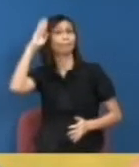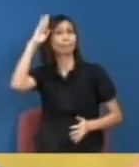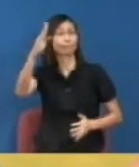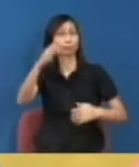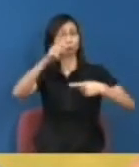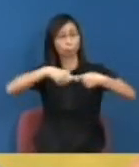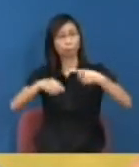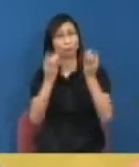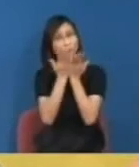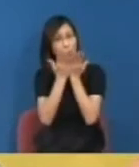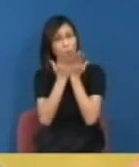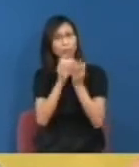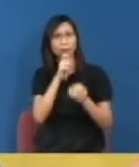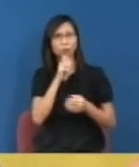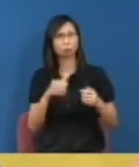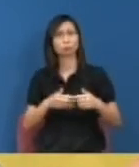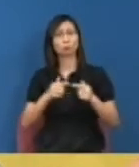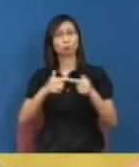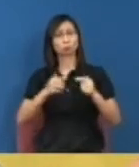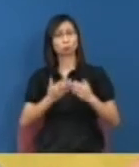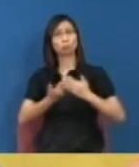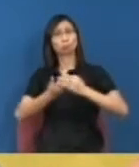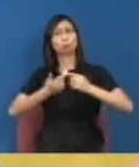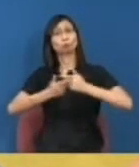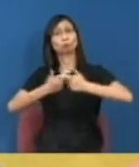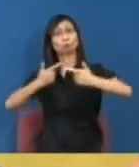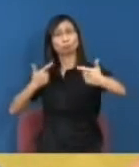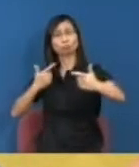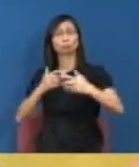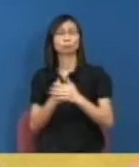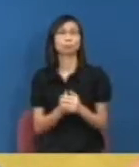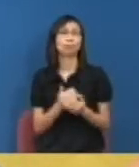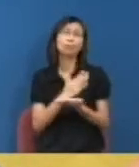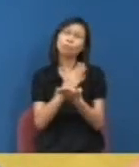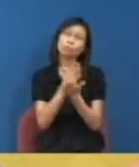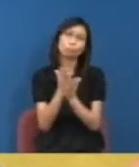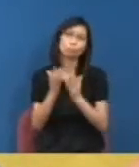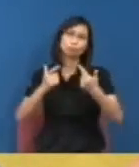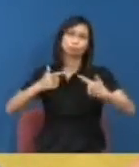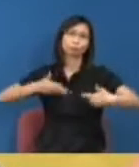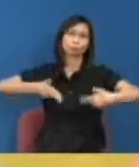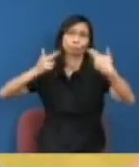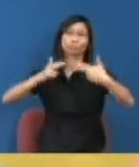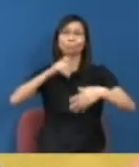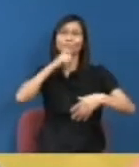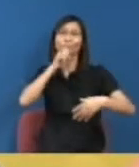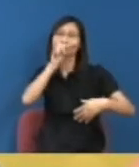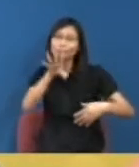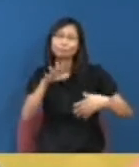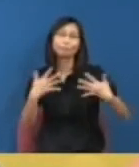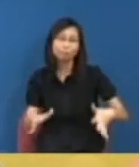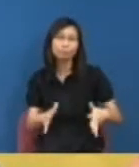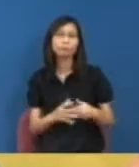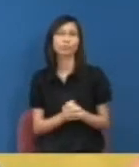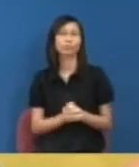學是有很大一段距離之前在不同的媒體都講過一些意見那些我不講